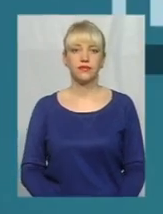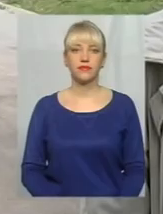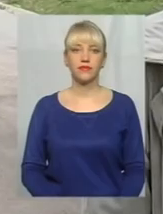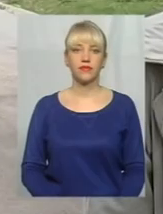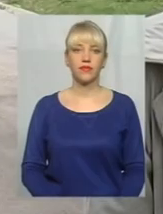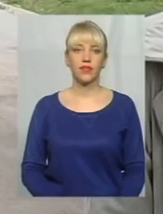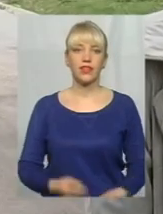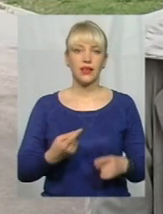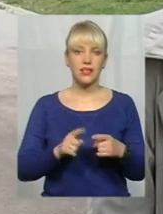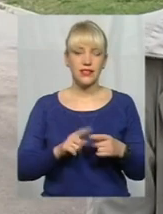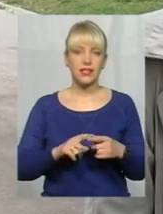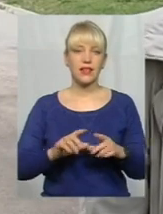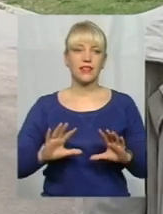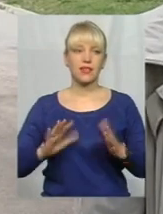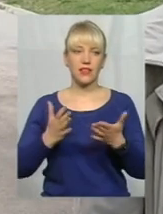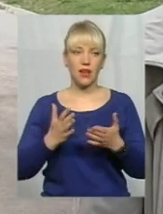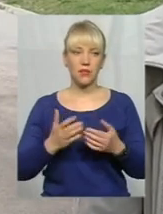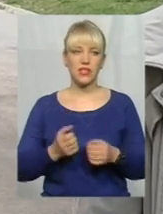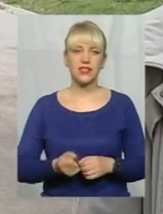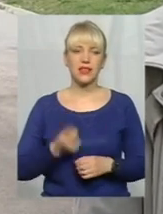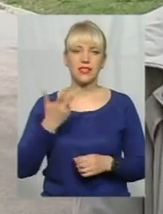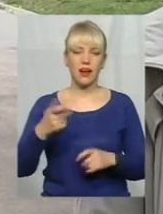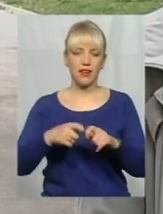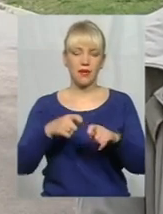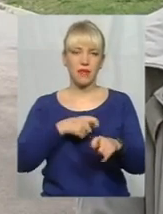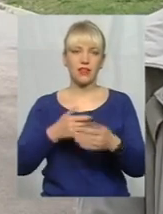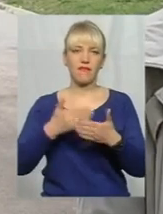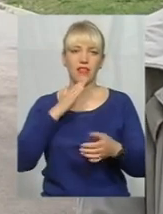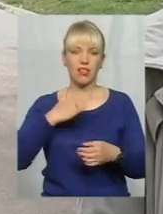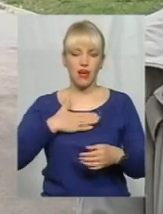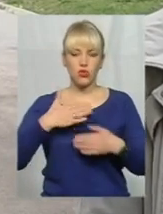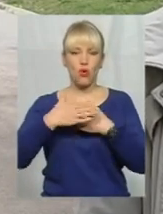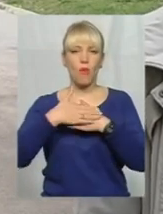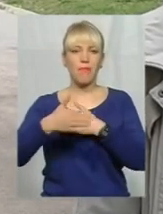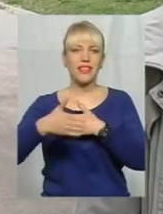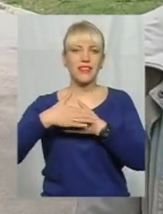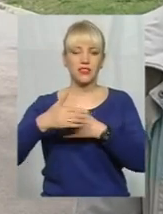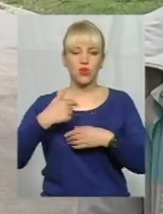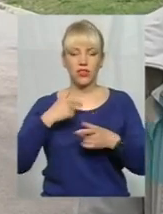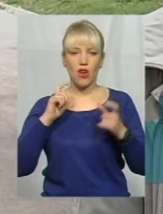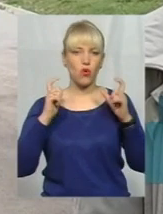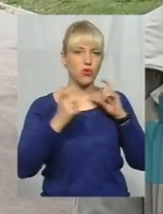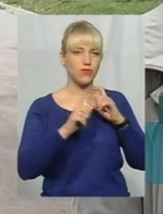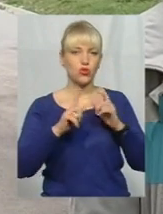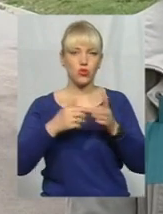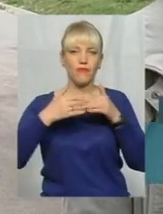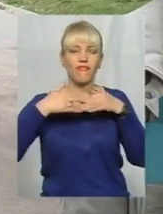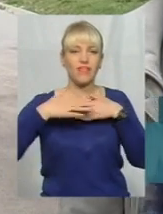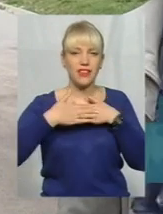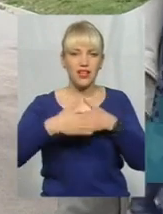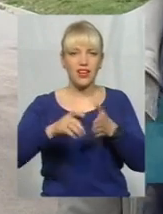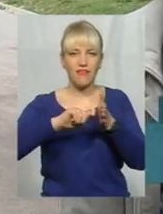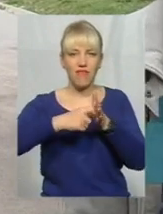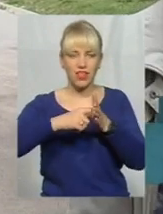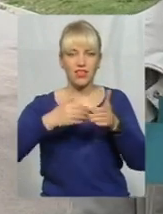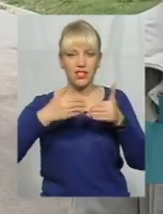Це трапилось буквально за декілька метрів від нашого під'їзду. Я розвернулася відкривати двері, дитина стояла позаду мене і